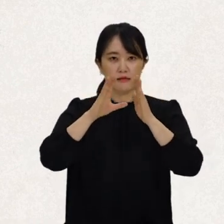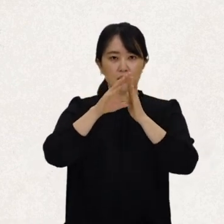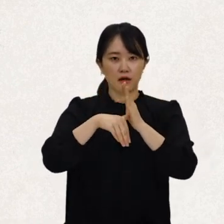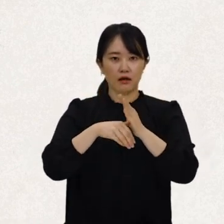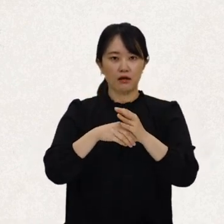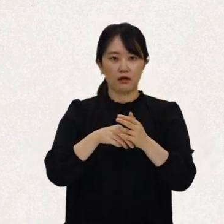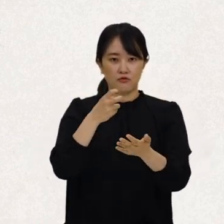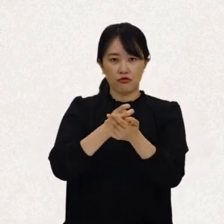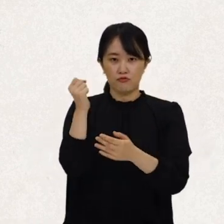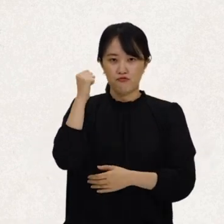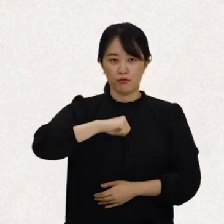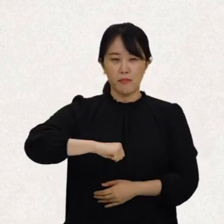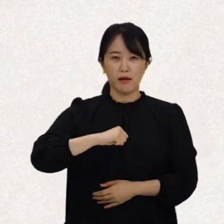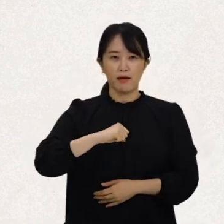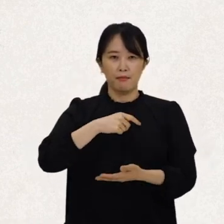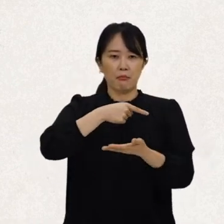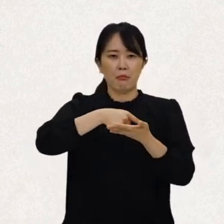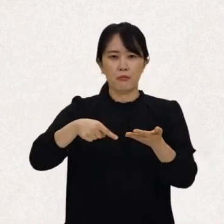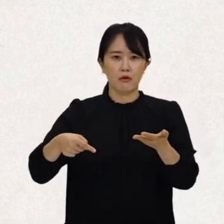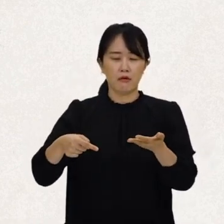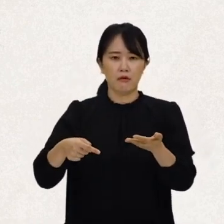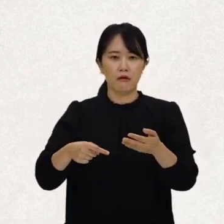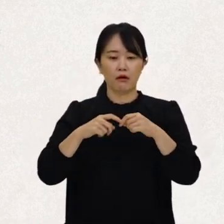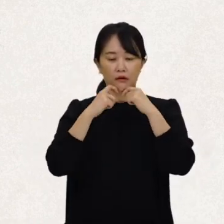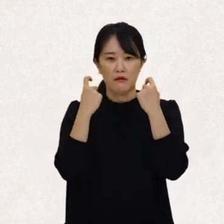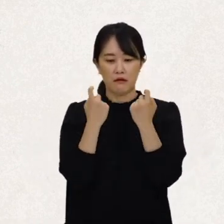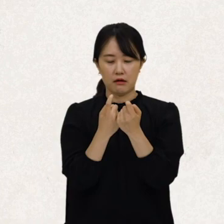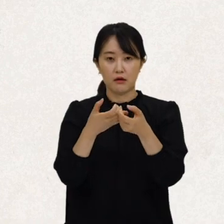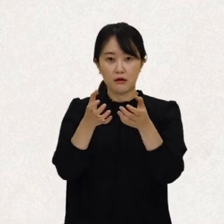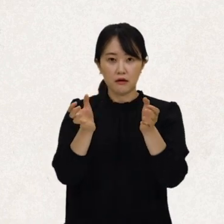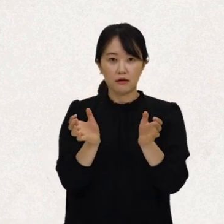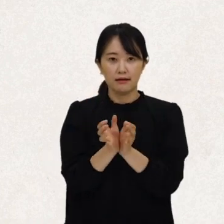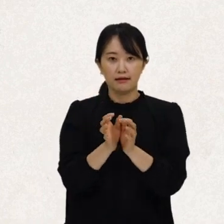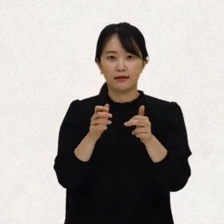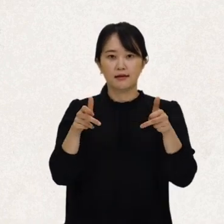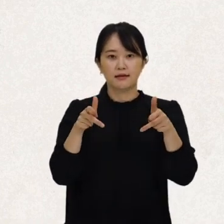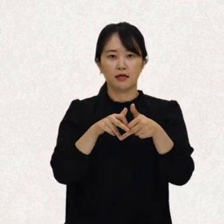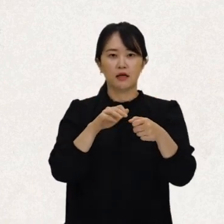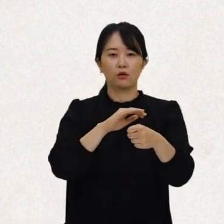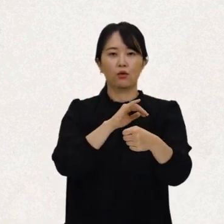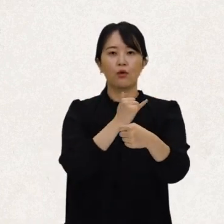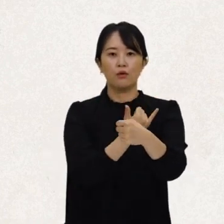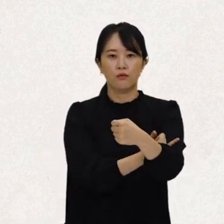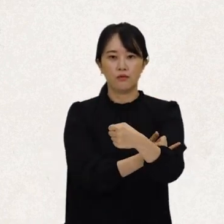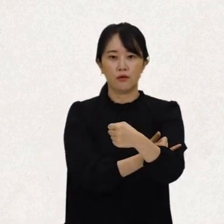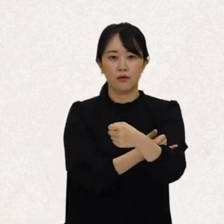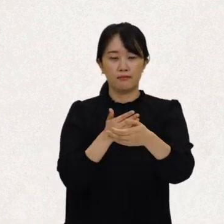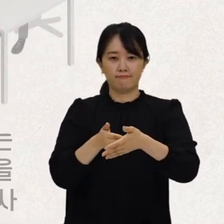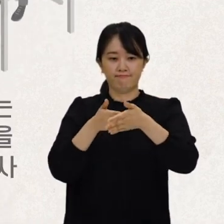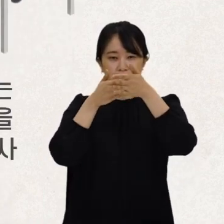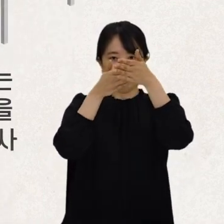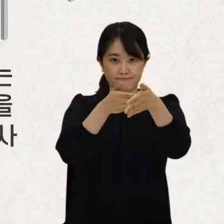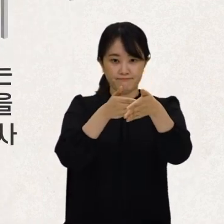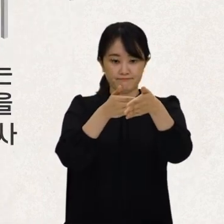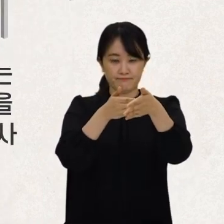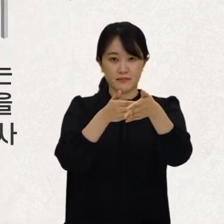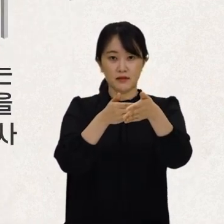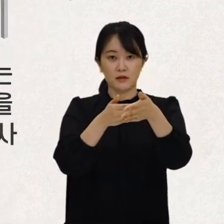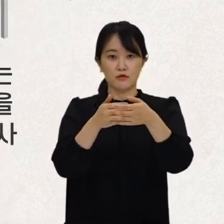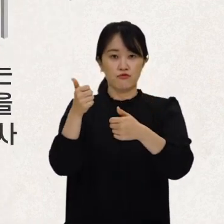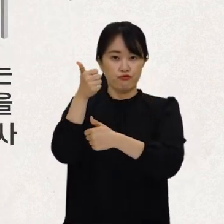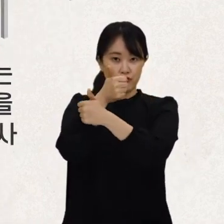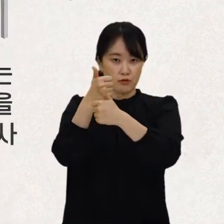규정 위반으로 피해를 입었다고 주장하는 개인과 집단이 장애인권리위원회에 진정하면 위원회는